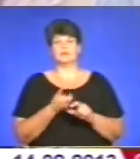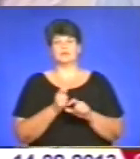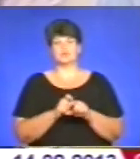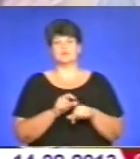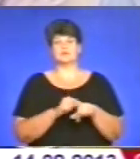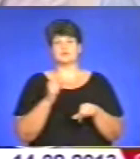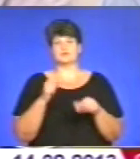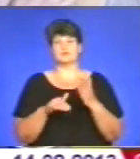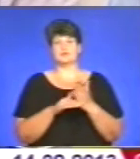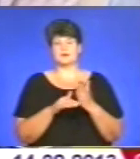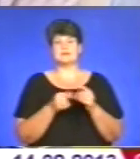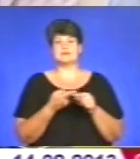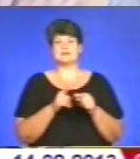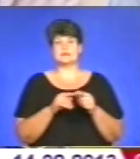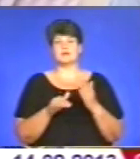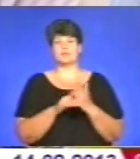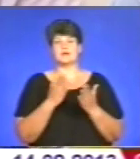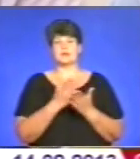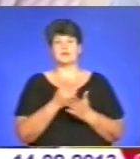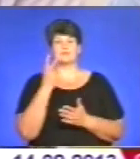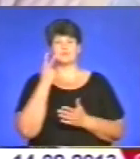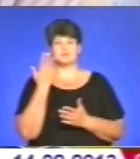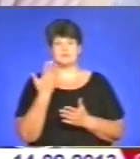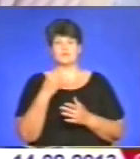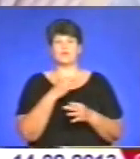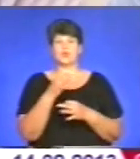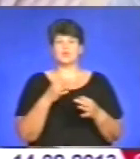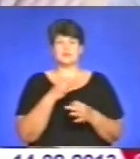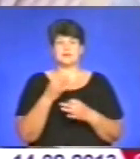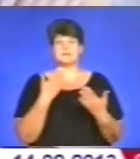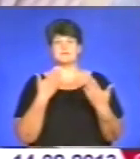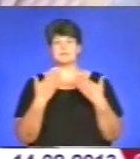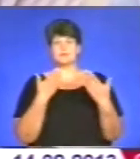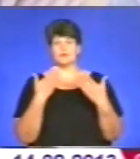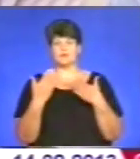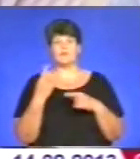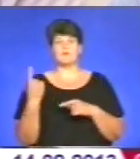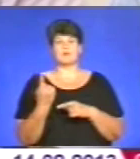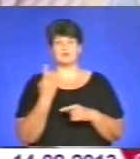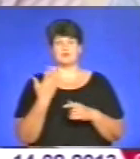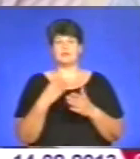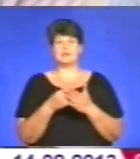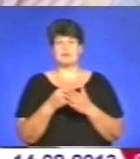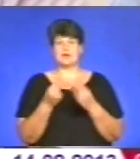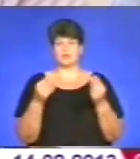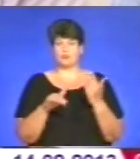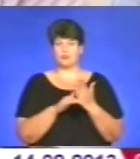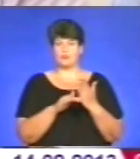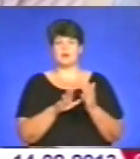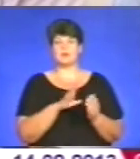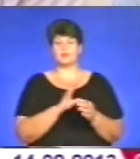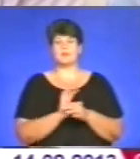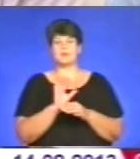відчув допомогу. Ця допомога є посійно і в консультації, і спілкуванні. В першу чергу, матеріальна допомога, яка була